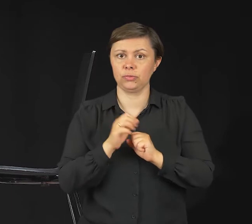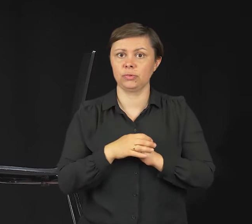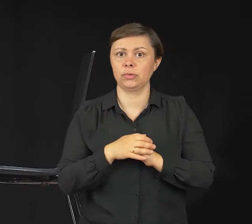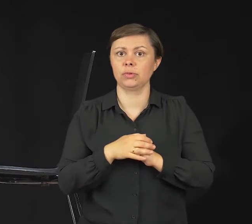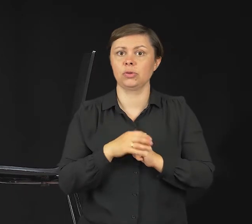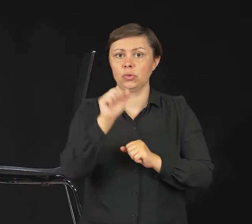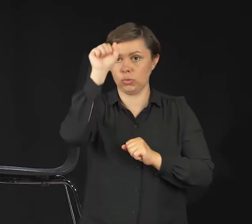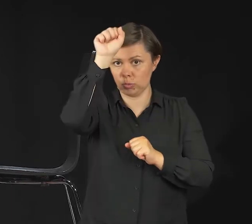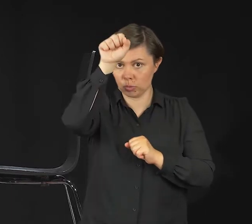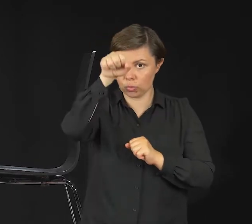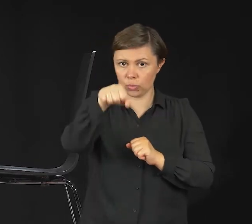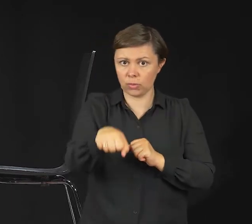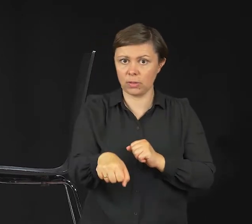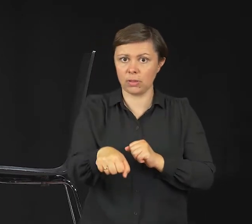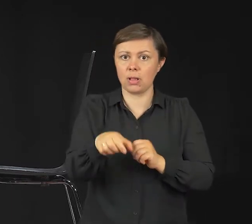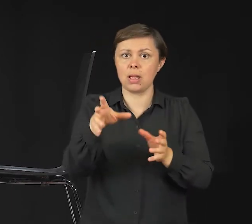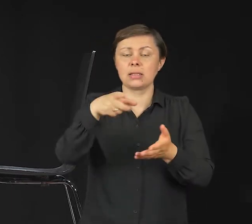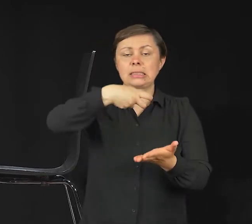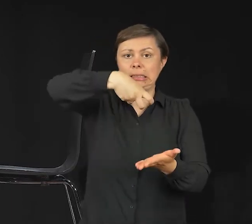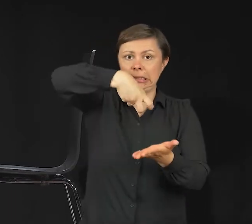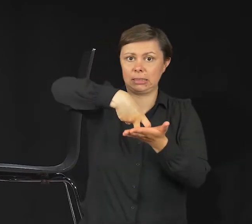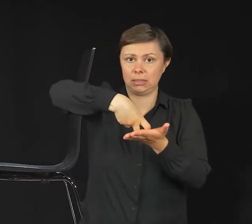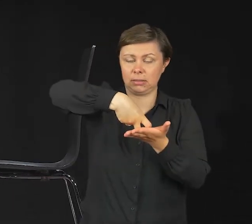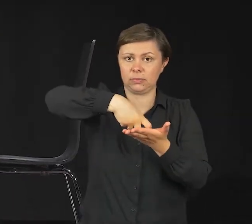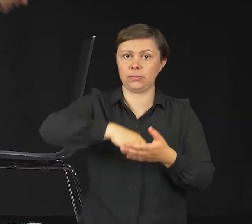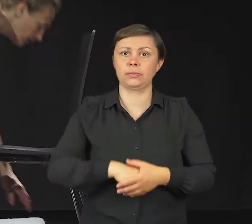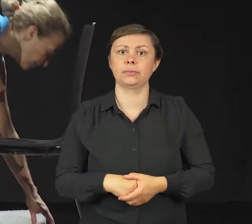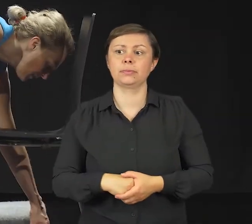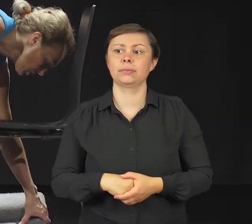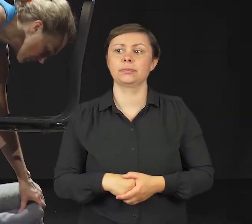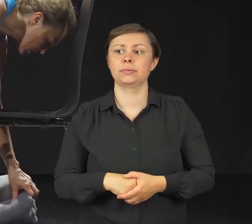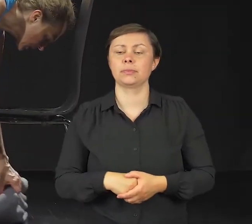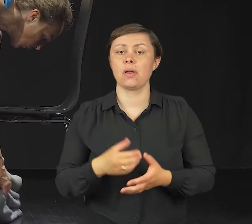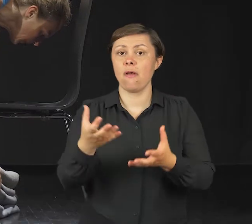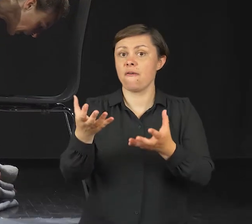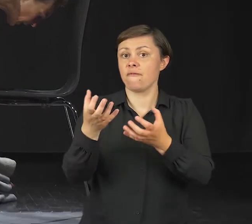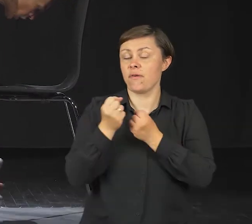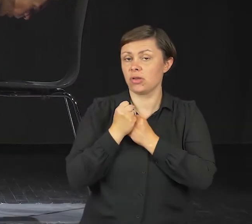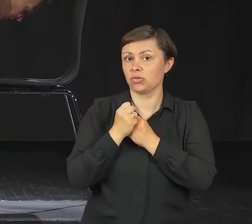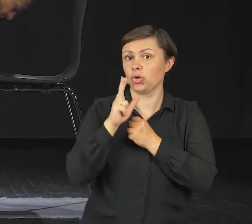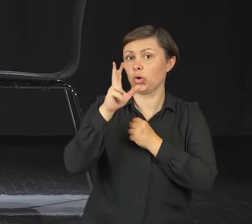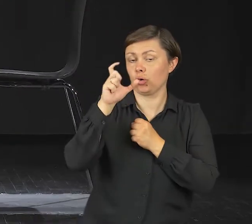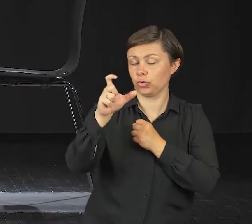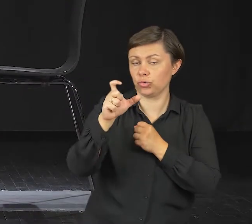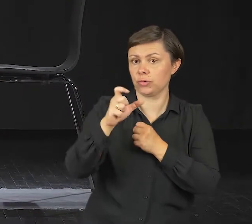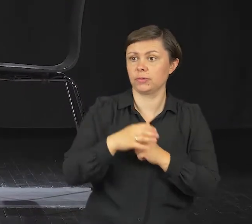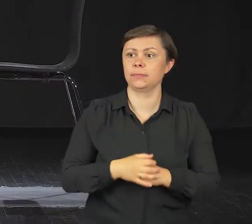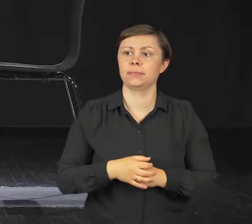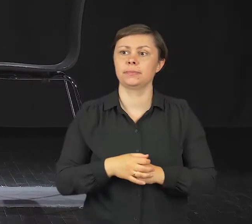będzie skłon do przodu z klęku. Weźmiesz sobie koc